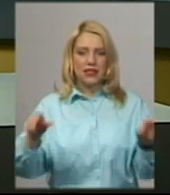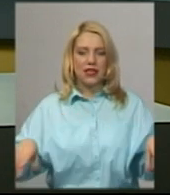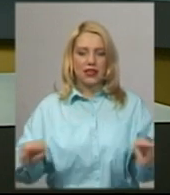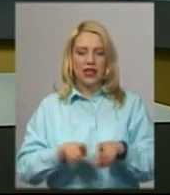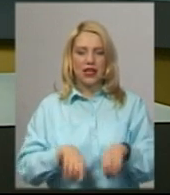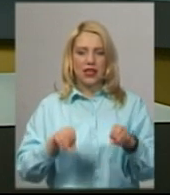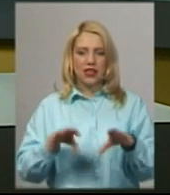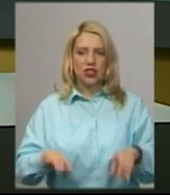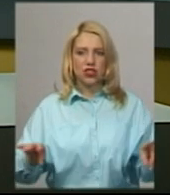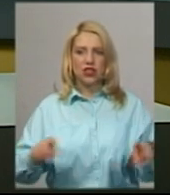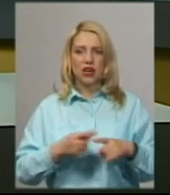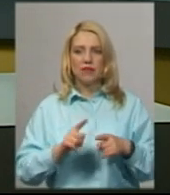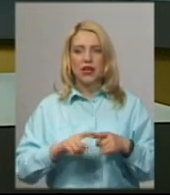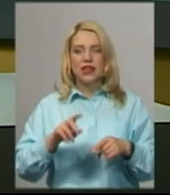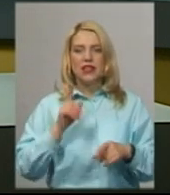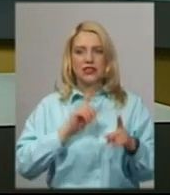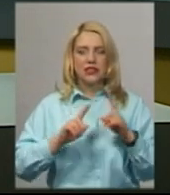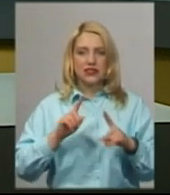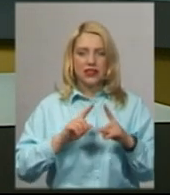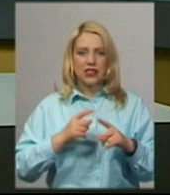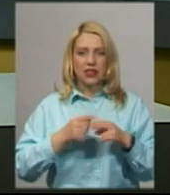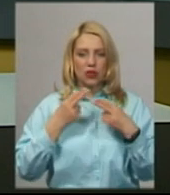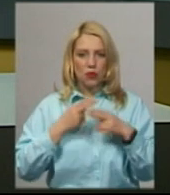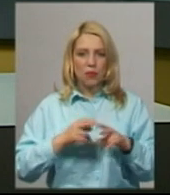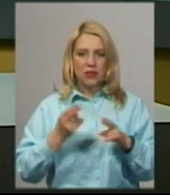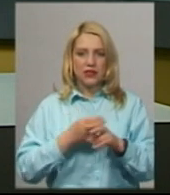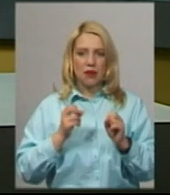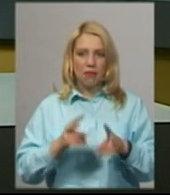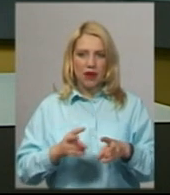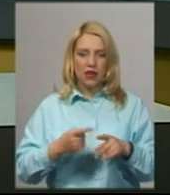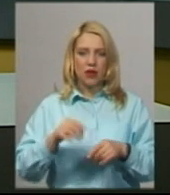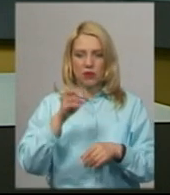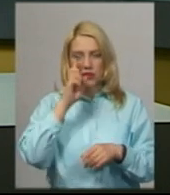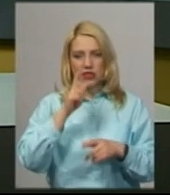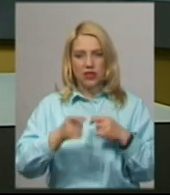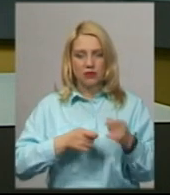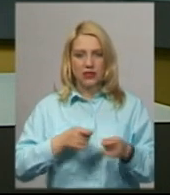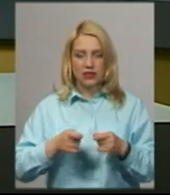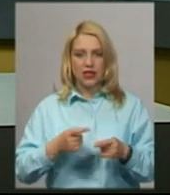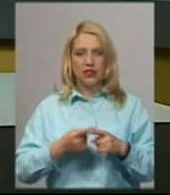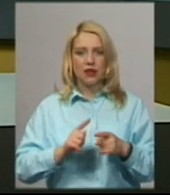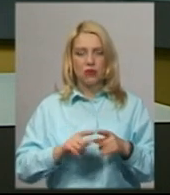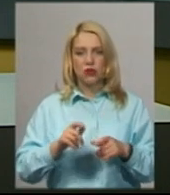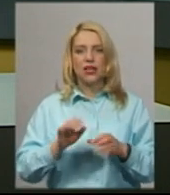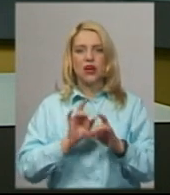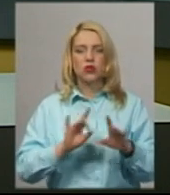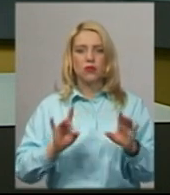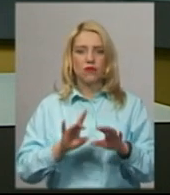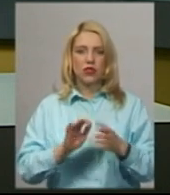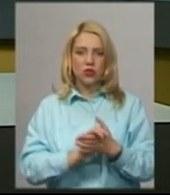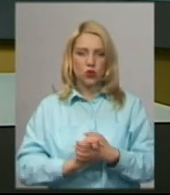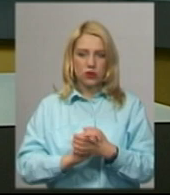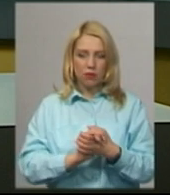Комісії техногенно-екологічної безпеки та надзвичайних ситуацій Хмельницької облдержадміністрації. Про це Суспільному розповіла